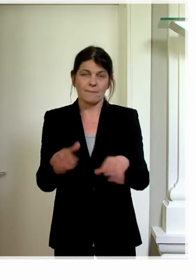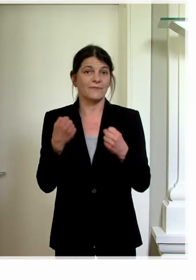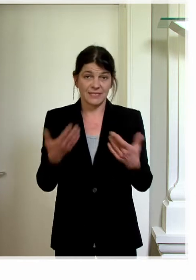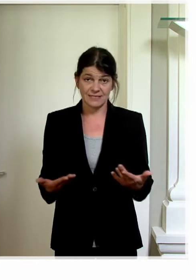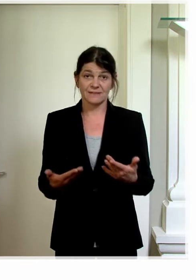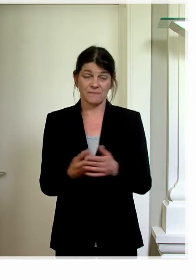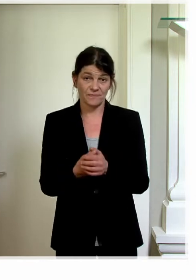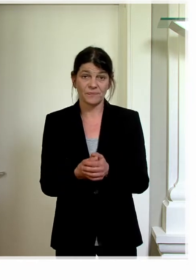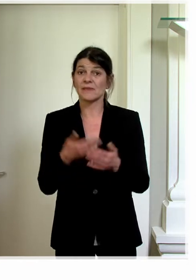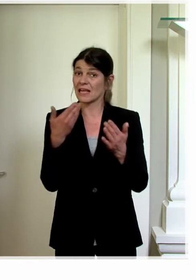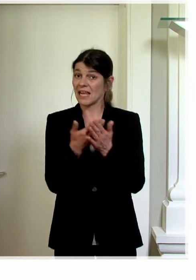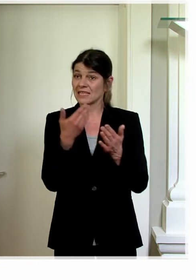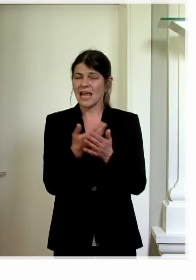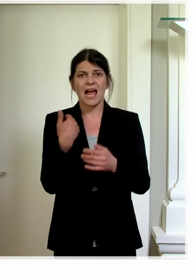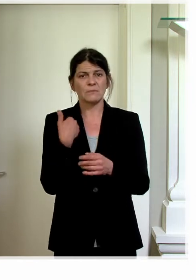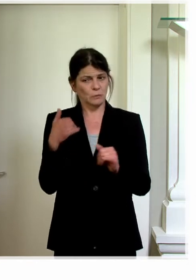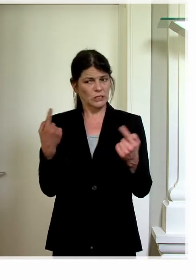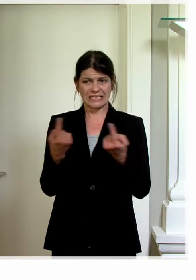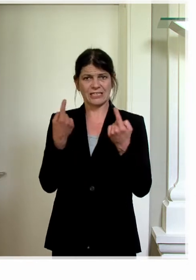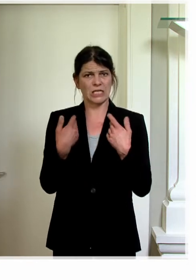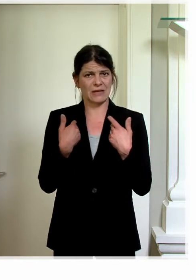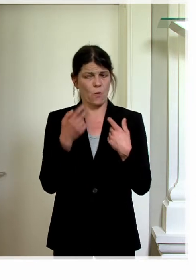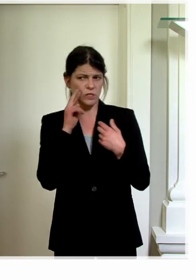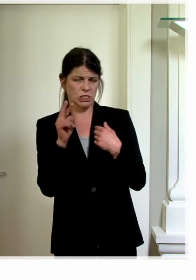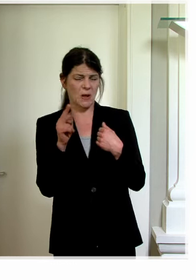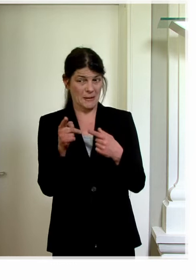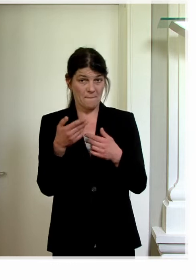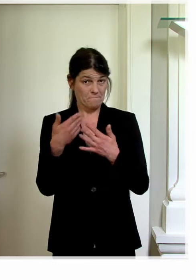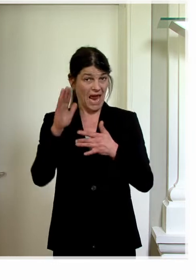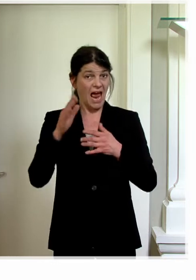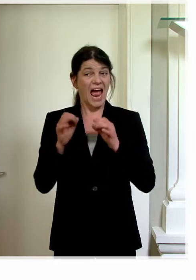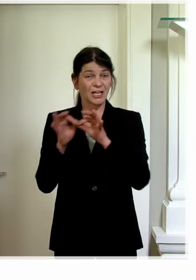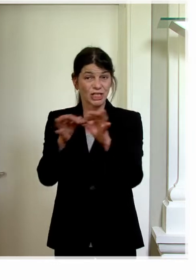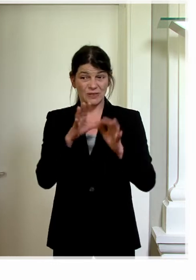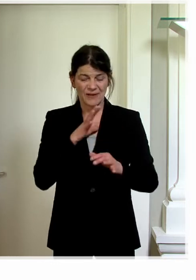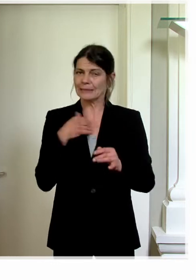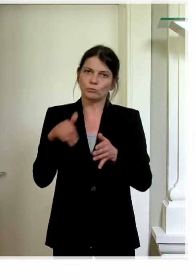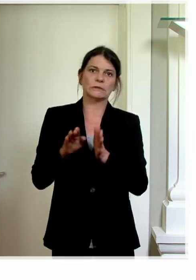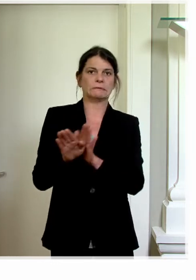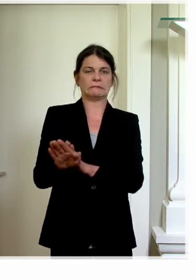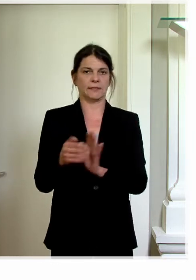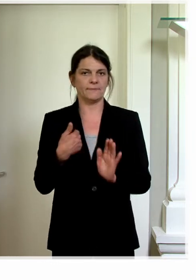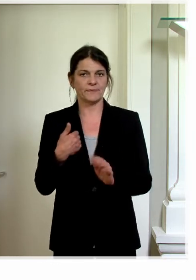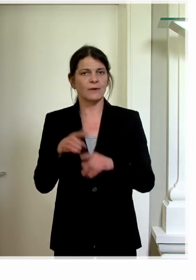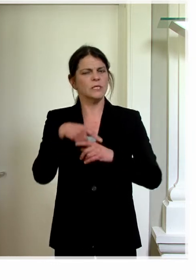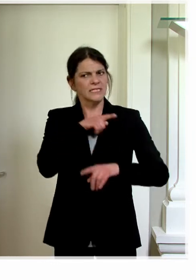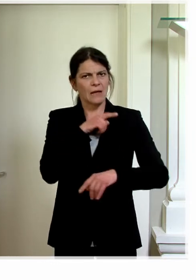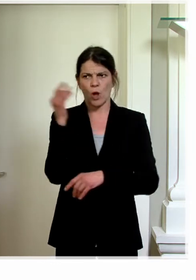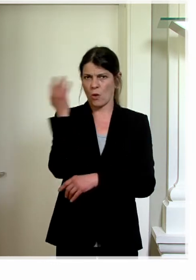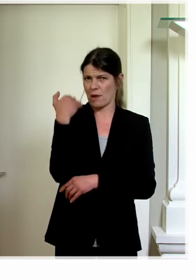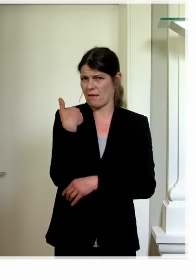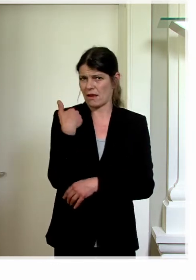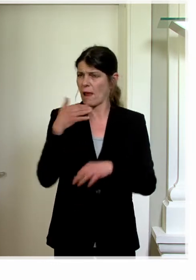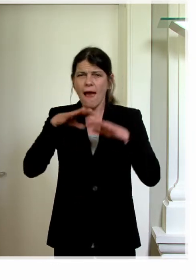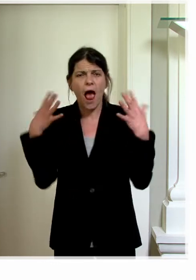Wir müssen deshalb Situationen mit erhöhter Ansteckungsgefahr vermeiden und den Verstand einsetzen bei